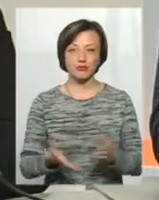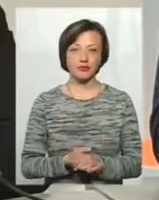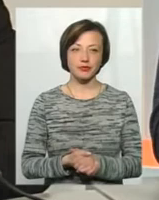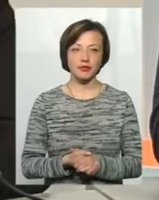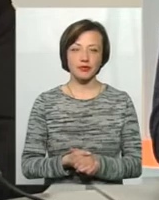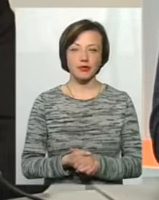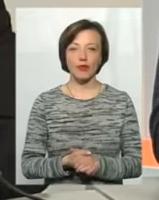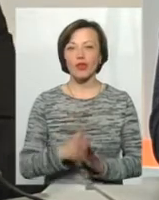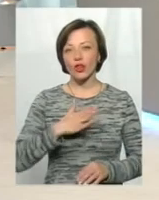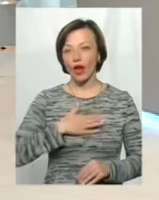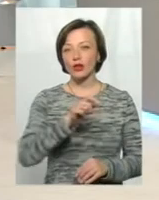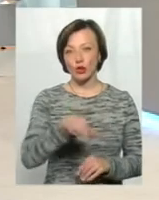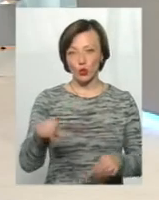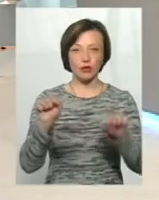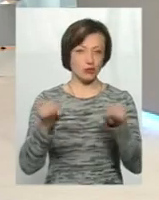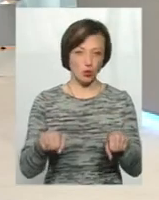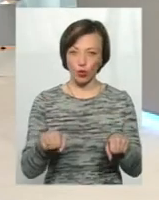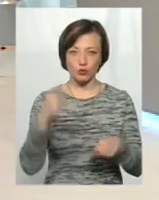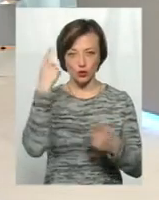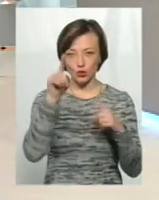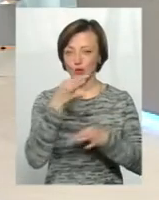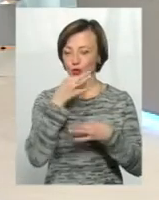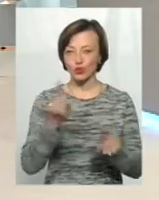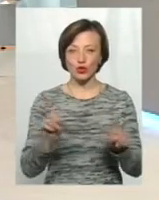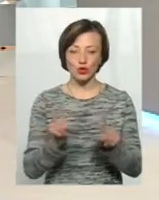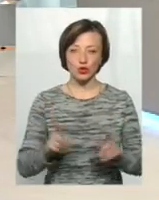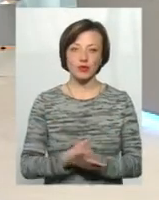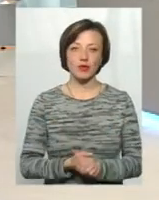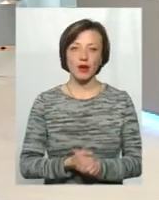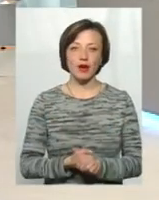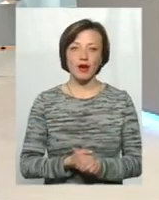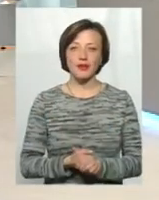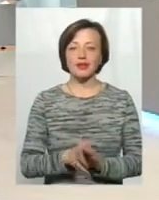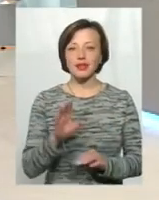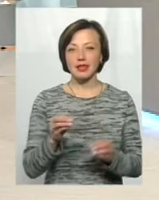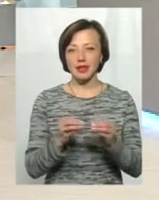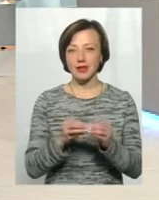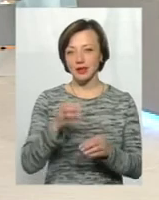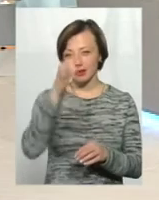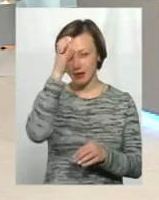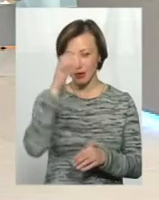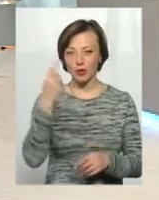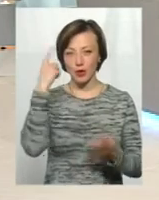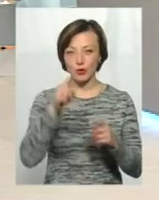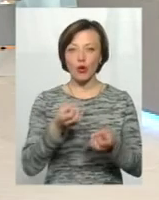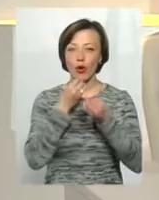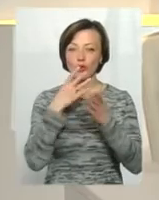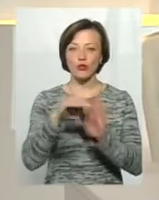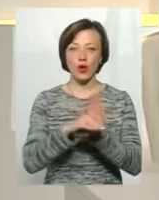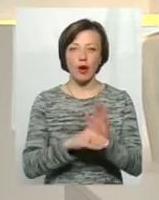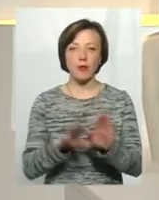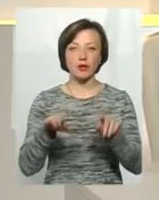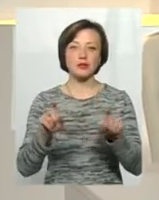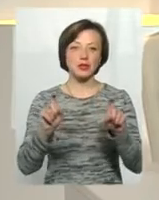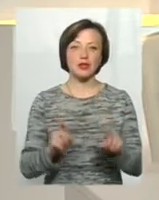нашу програму... Наші люди можуть придумати будь-якій. Сідає 10 розумних гулів, придумує хорошу програму, а потім